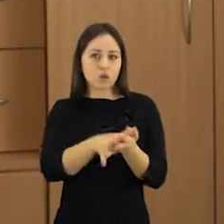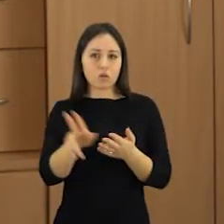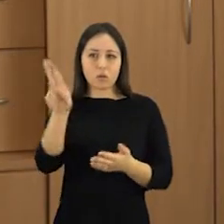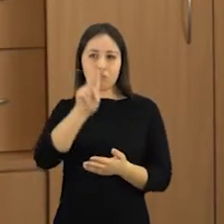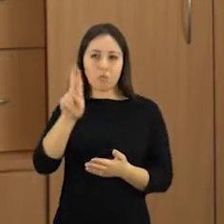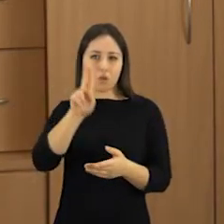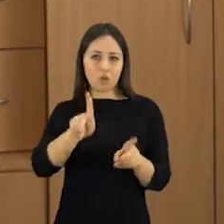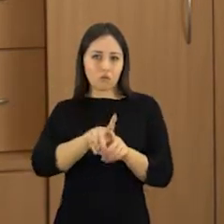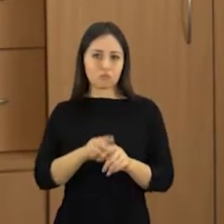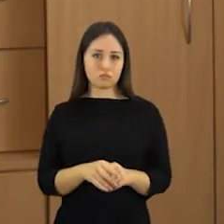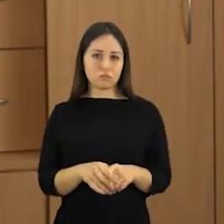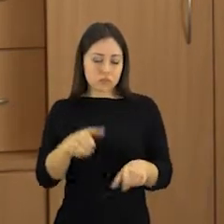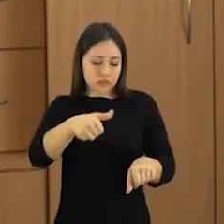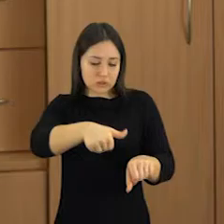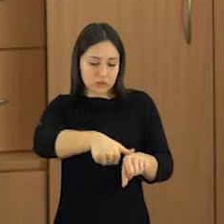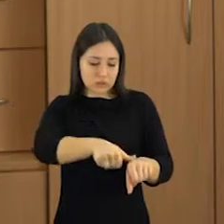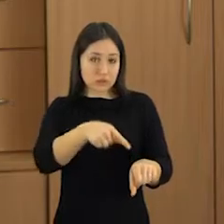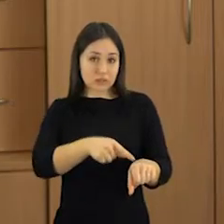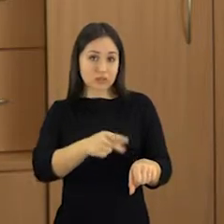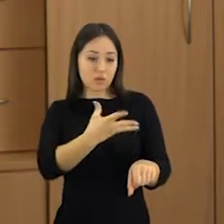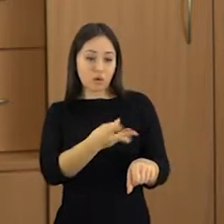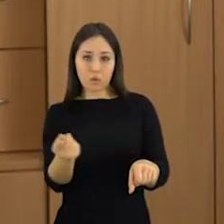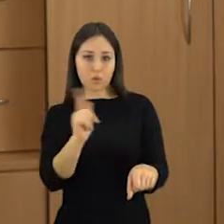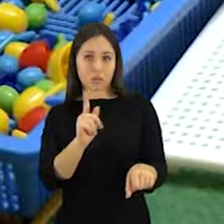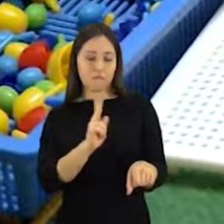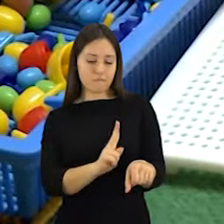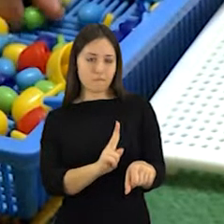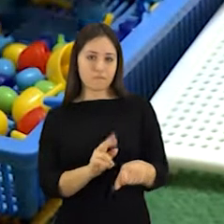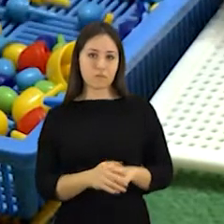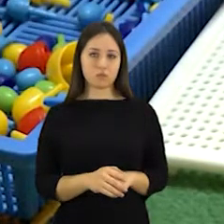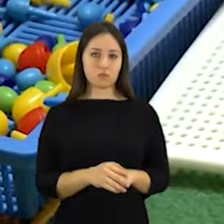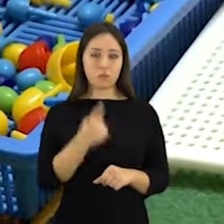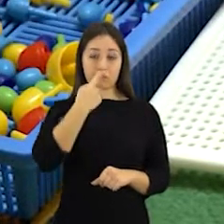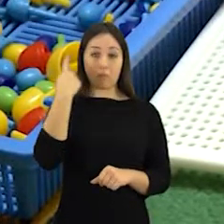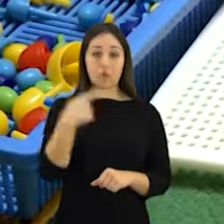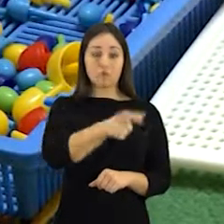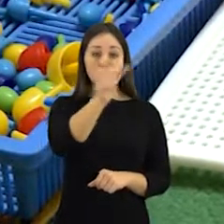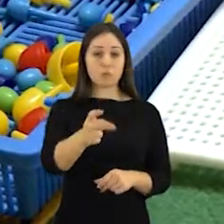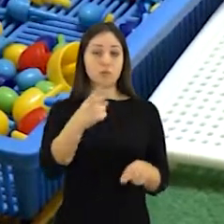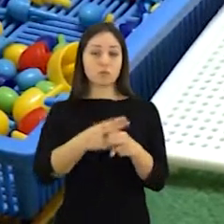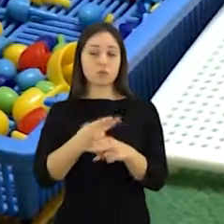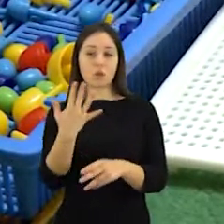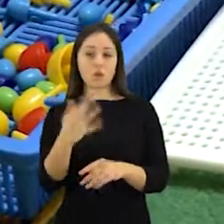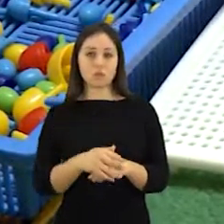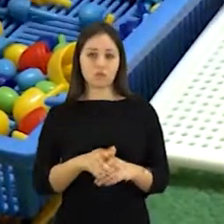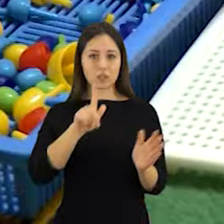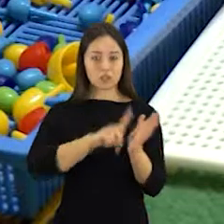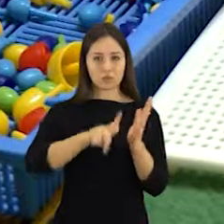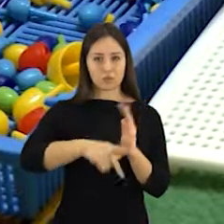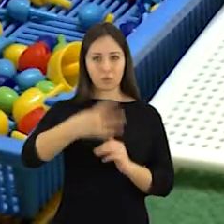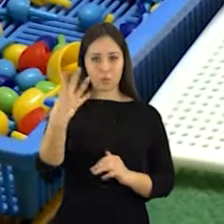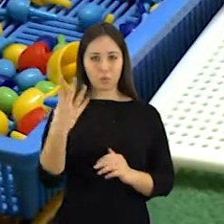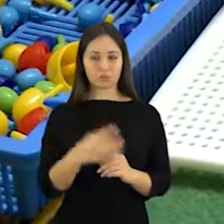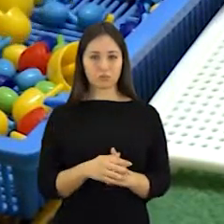nedidelės, mažos mėlynės, kai paspaudus bėrimas neišnyksta. Praėjusiais metais šalyje registruoti 74 menigo